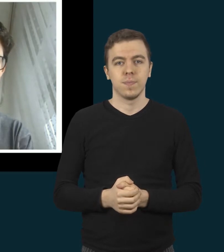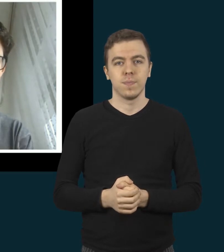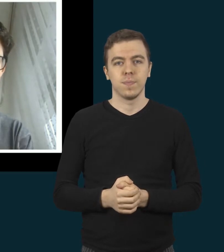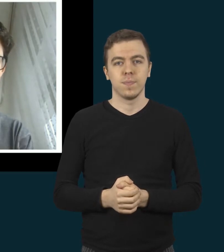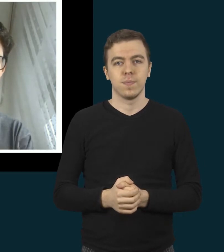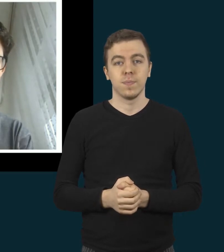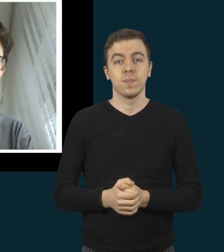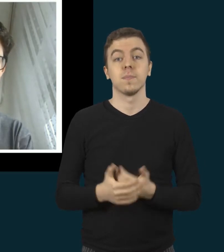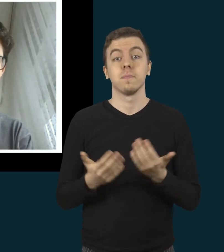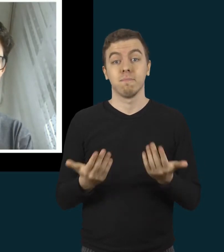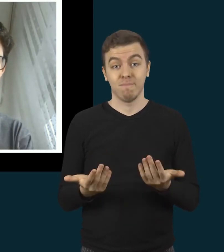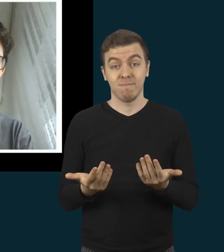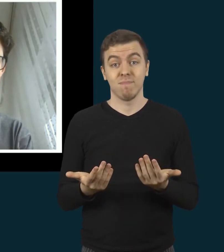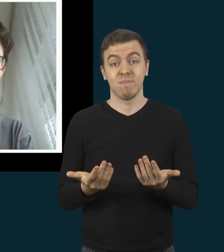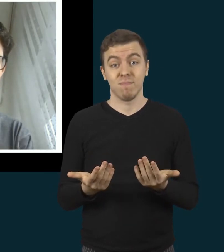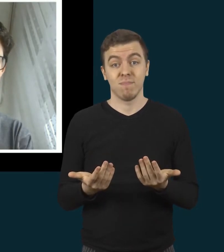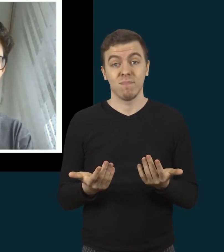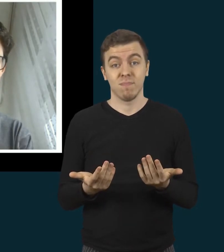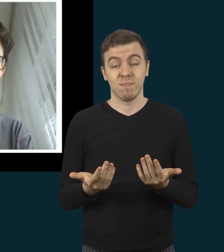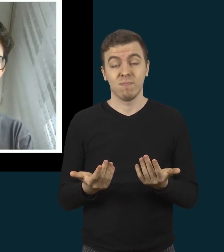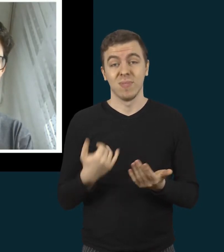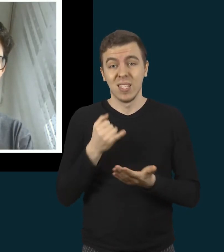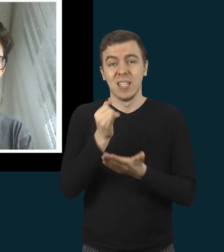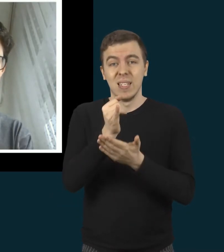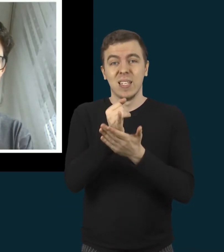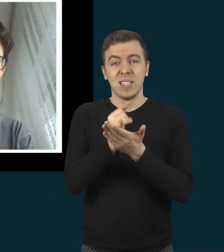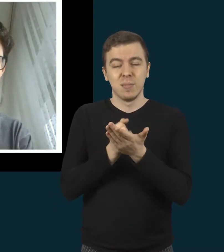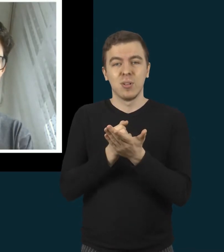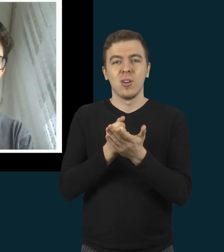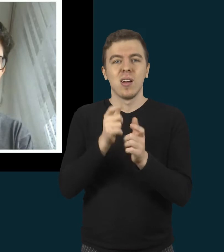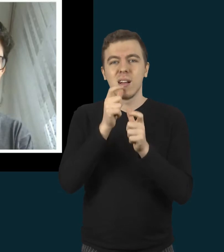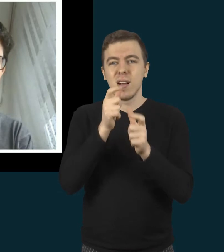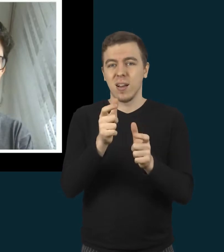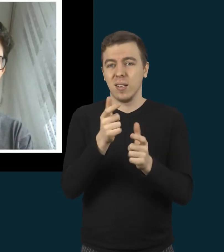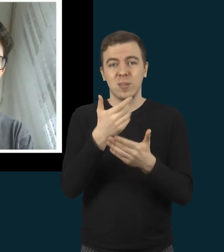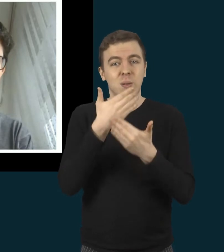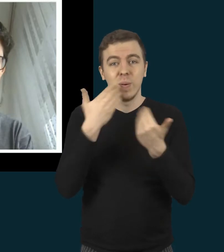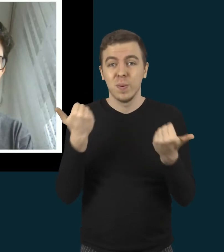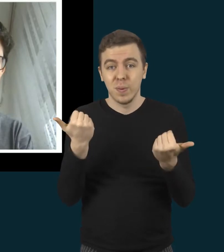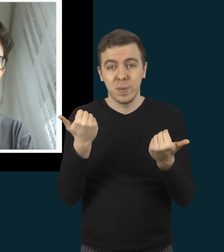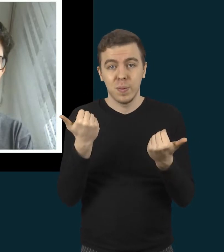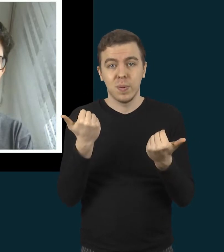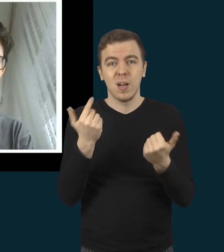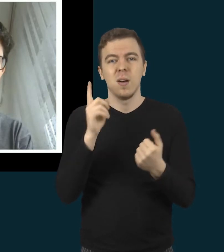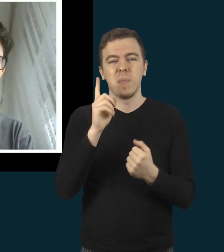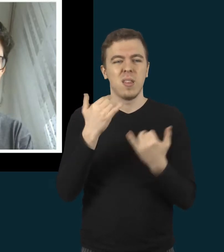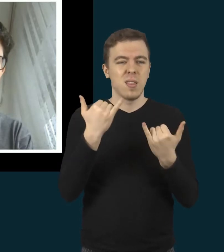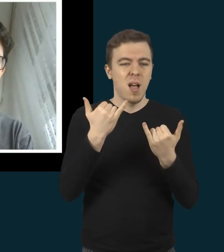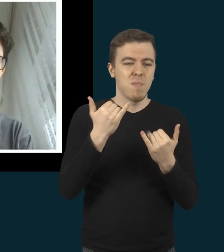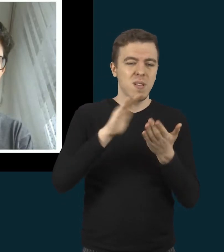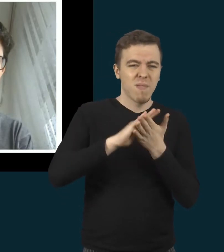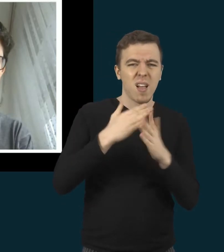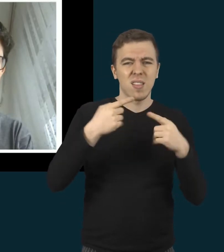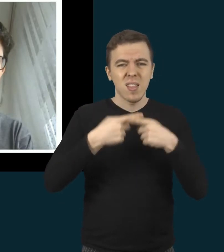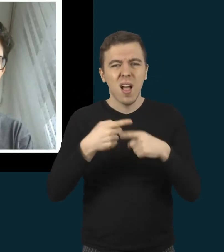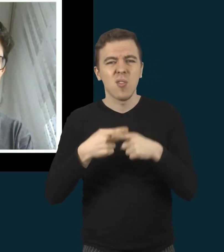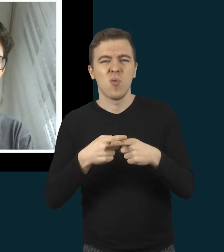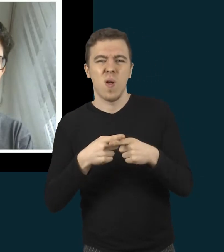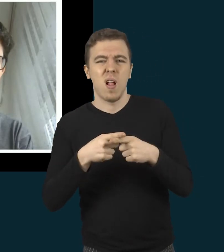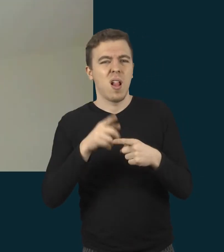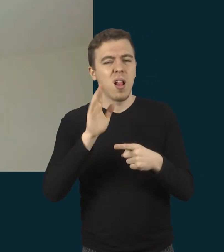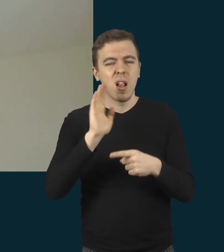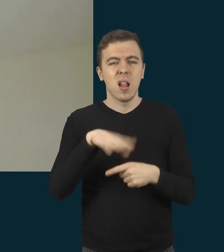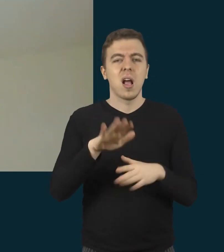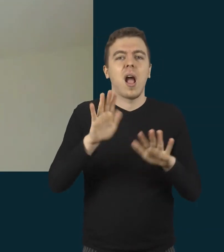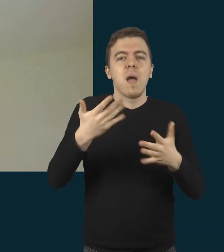Taip, siprašome, kad nėra to garsų, dabar būtų man persudėtinga kažkaip surasti tą funkciją, kaip